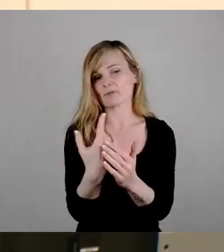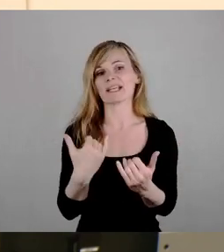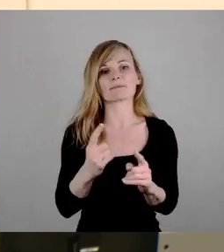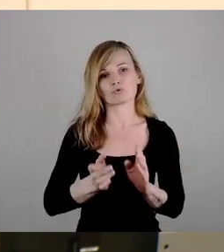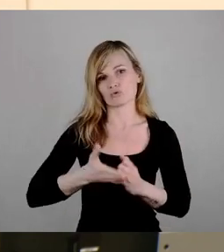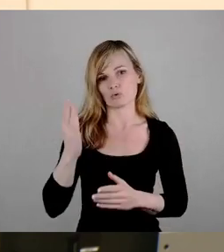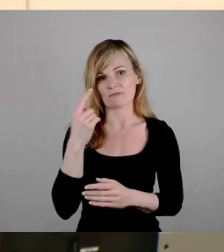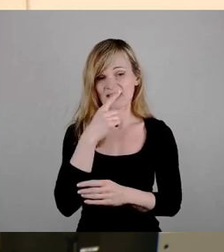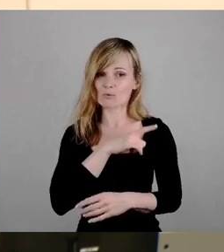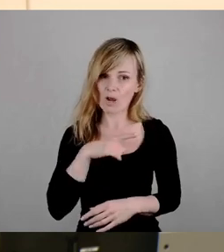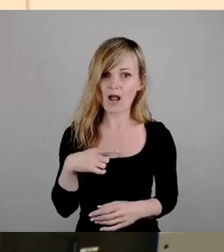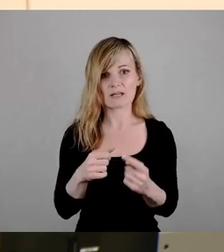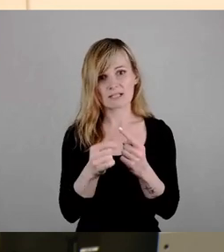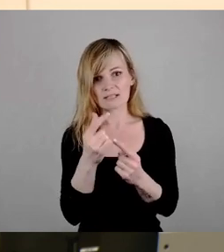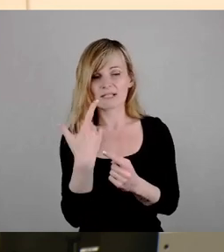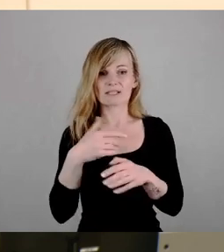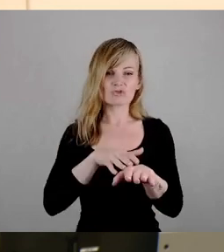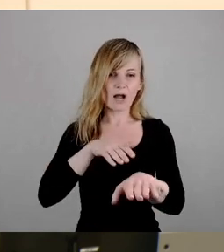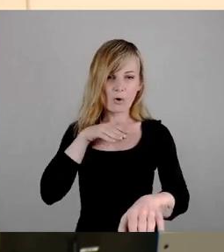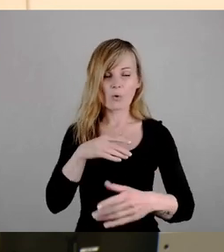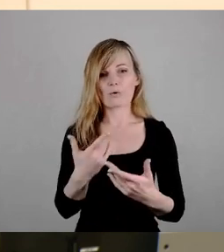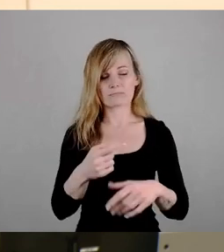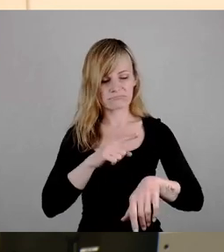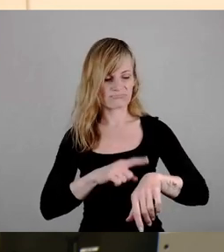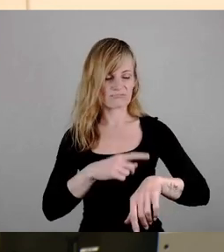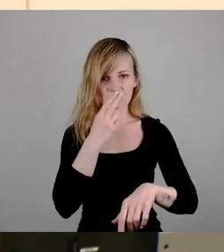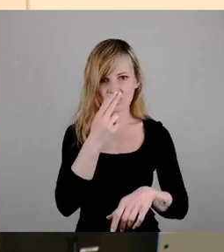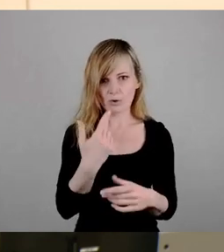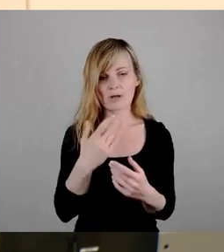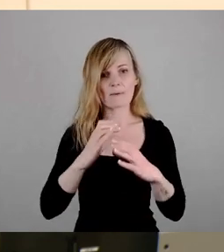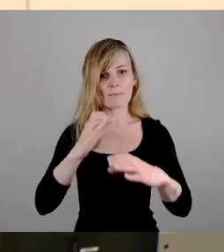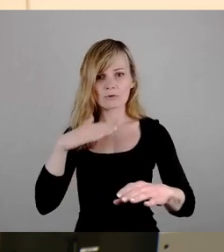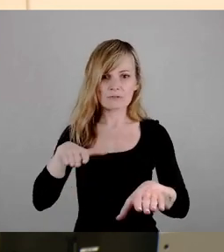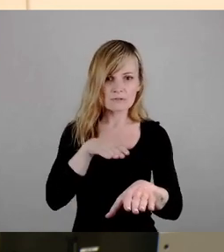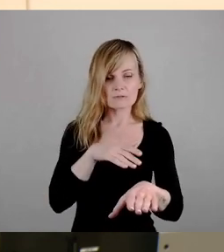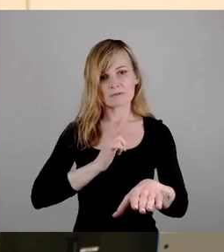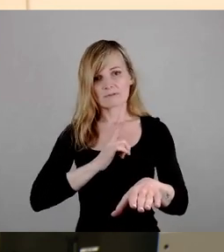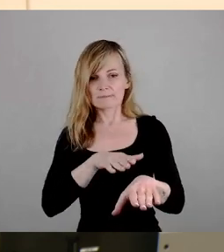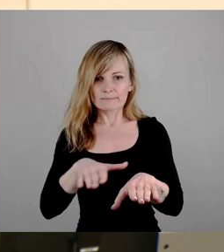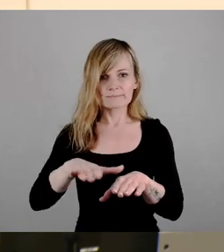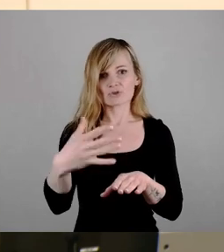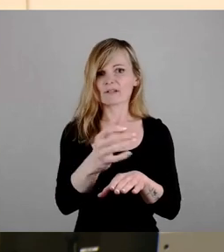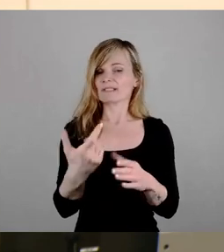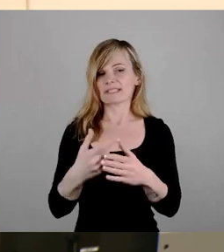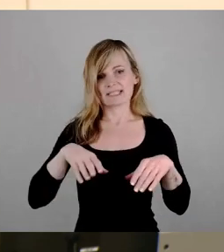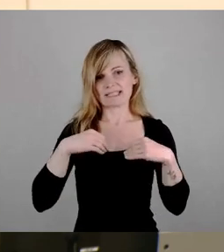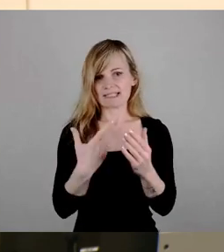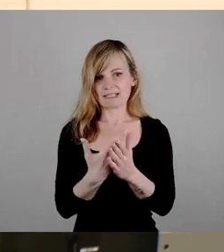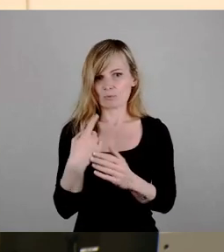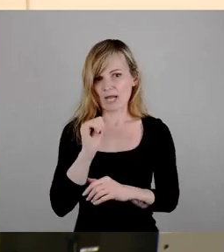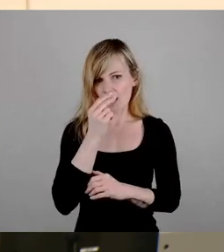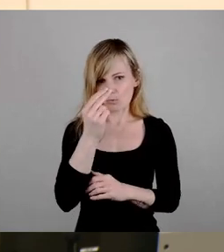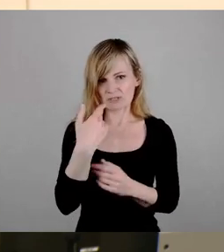so lange dauert, wenn die Staus so groß sind, wenn dann im Prinzip die Busse nicht mehr durchkommen, dann ist es nicht akzeptabel und da hat es auch keine Aussicht auf Erfolg.